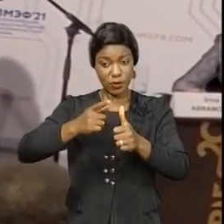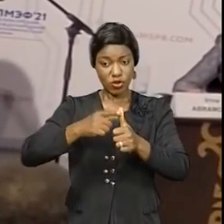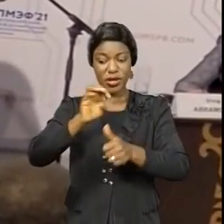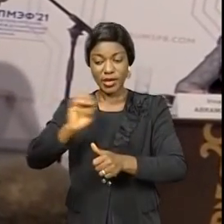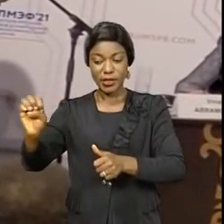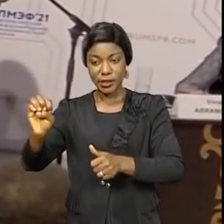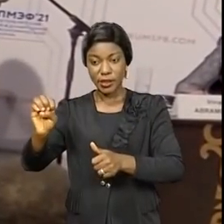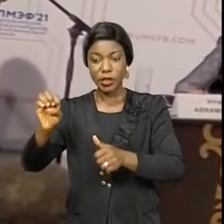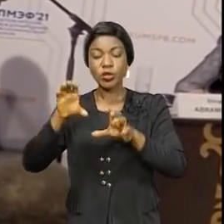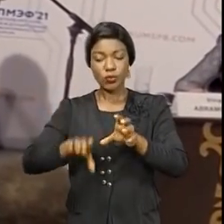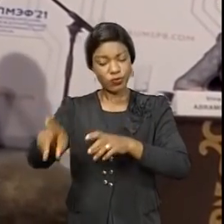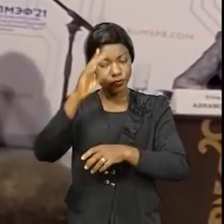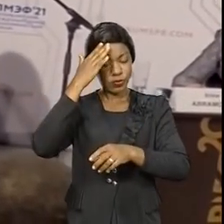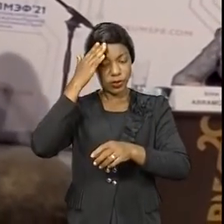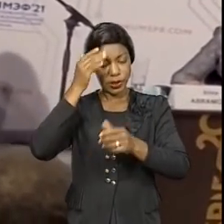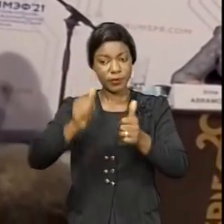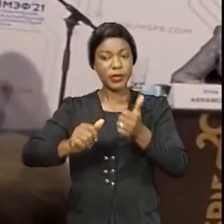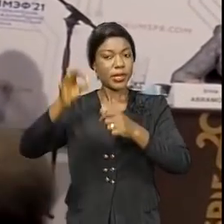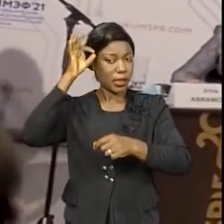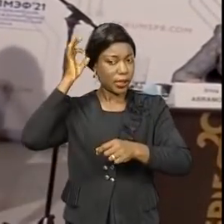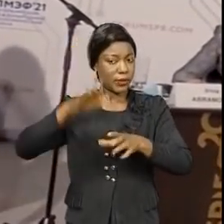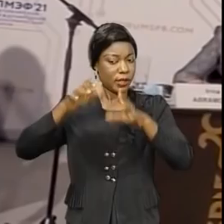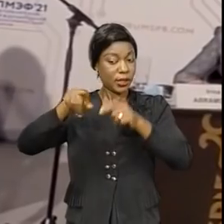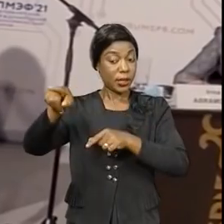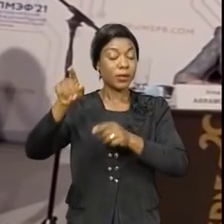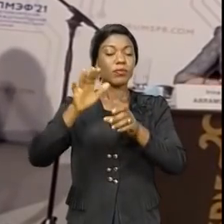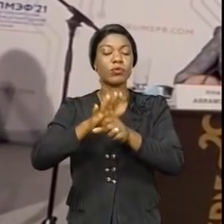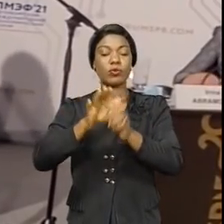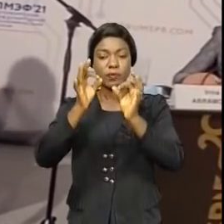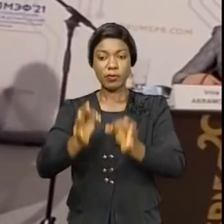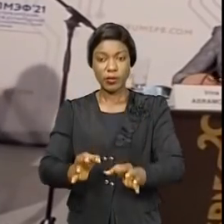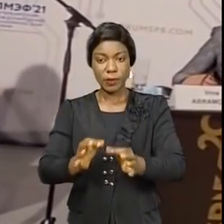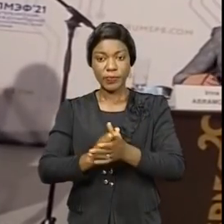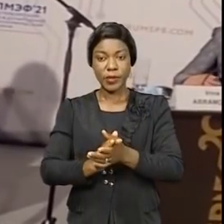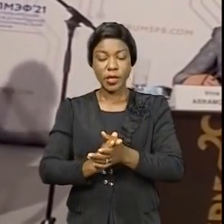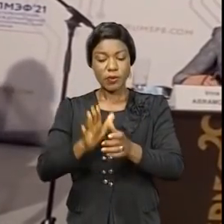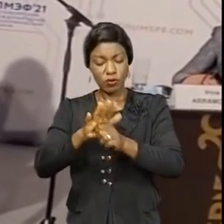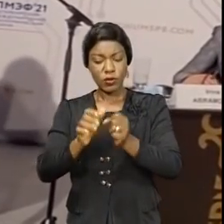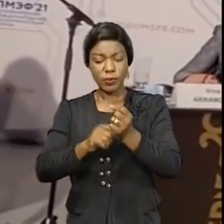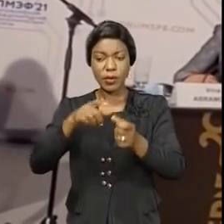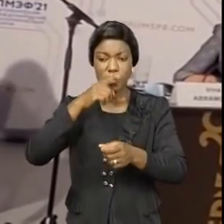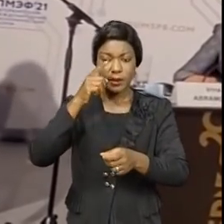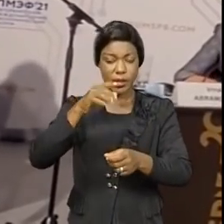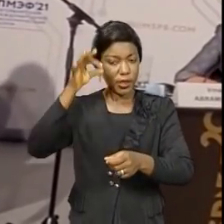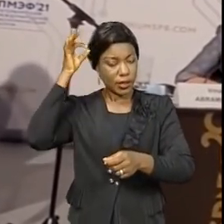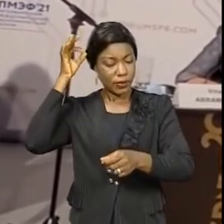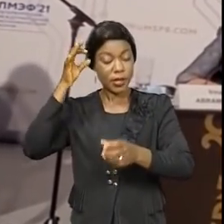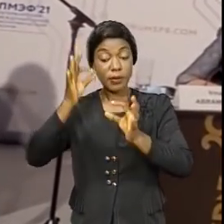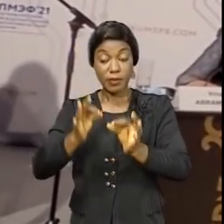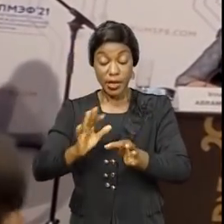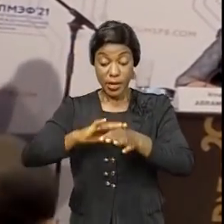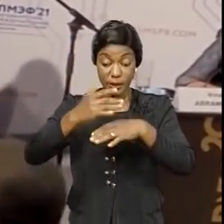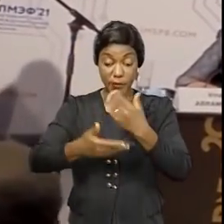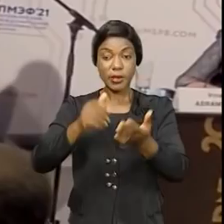connu des groupes armés étrangers, et même la DEFNAL qui est aujourd'hui répétée un groupe terroriste. Après cela,